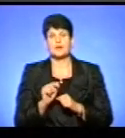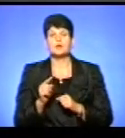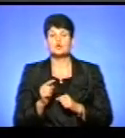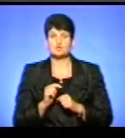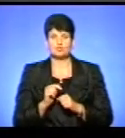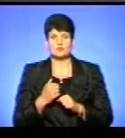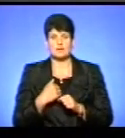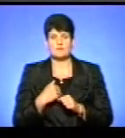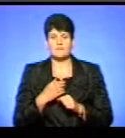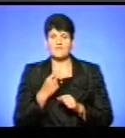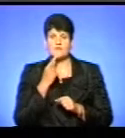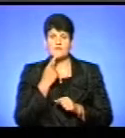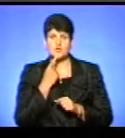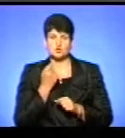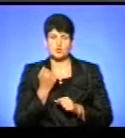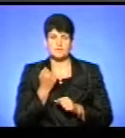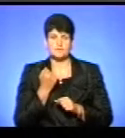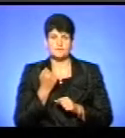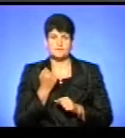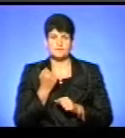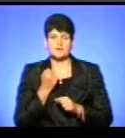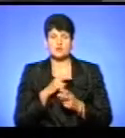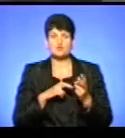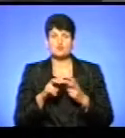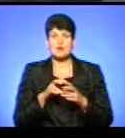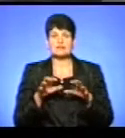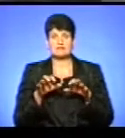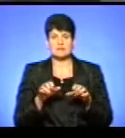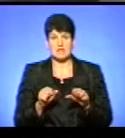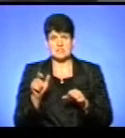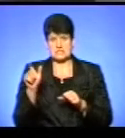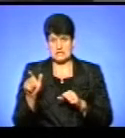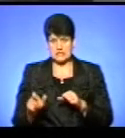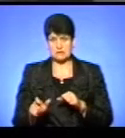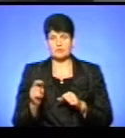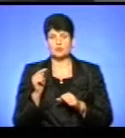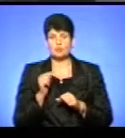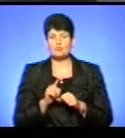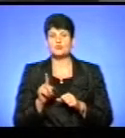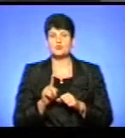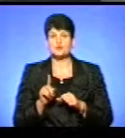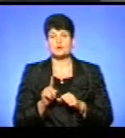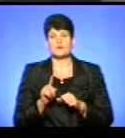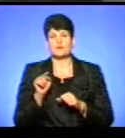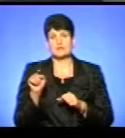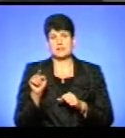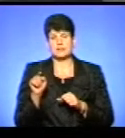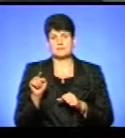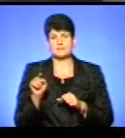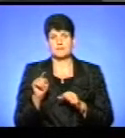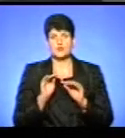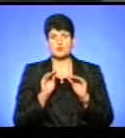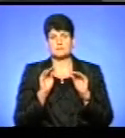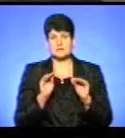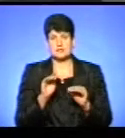нам досить важко відшукати власників в деяких випадках, тому що, окрім того, що вони розмістили